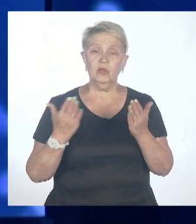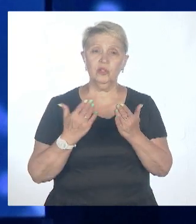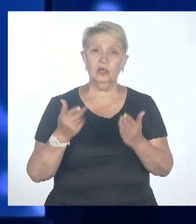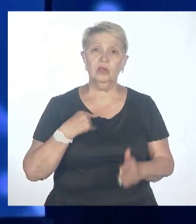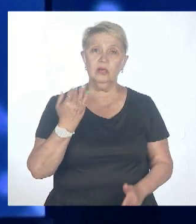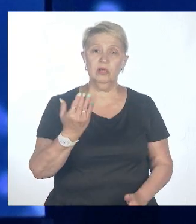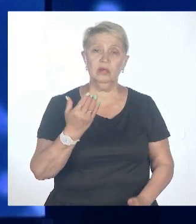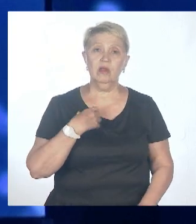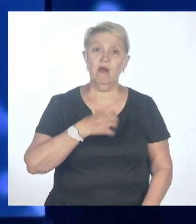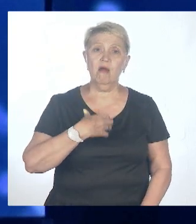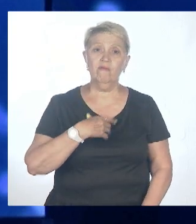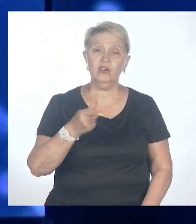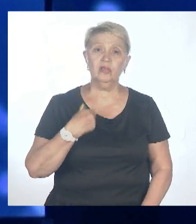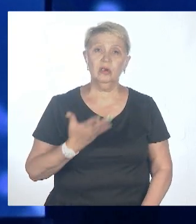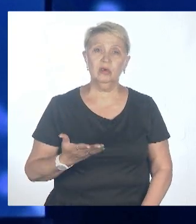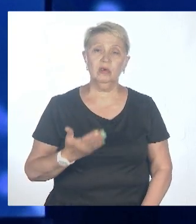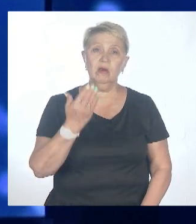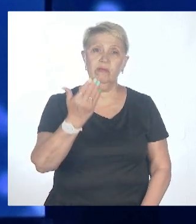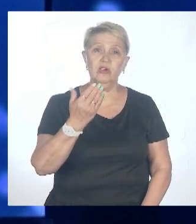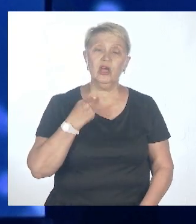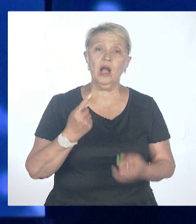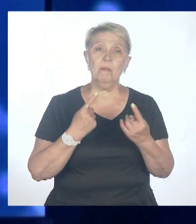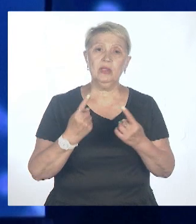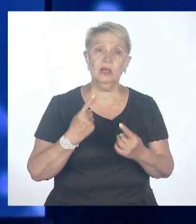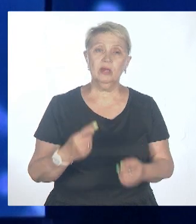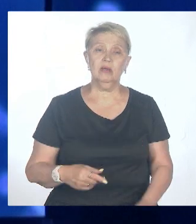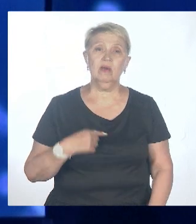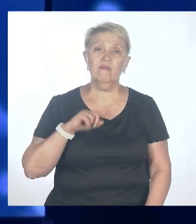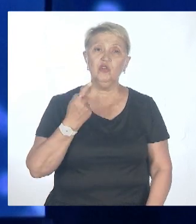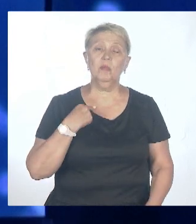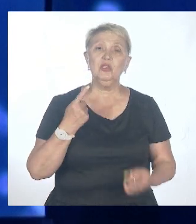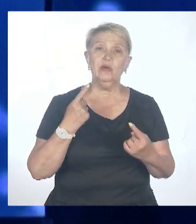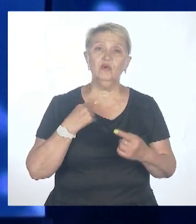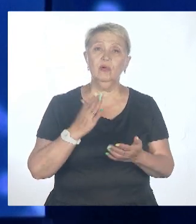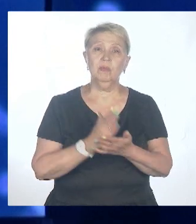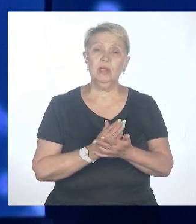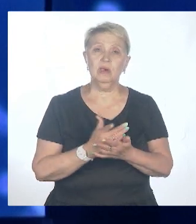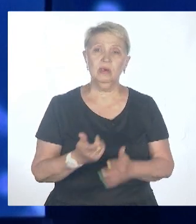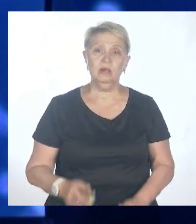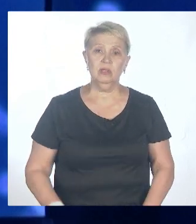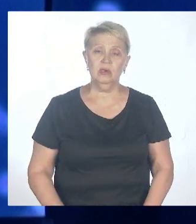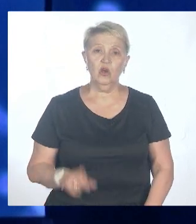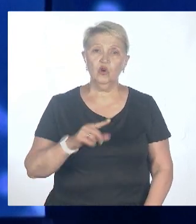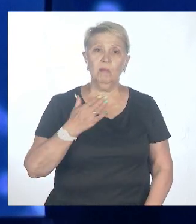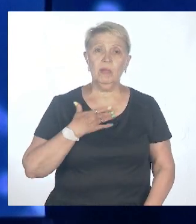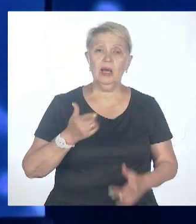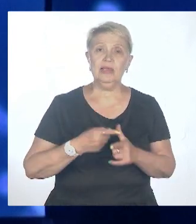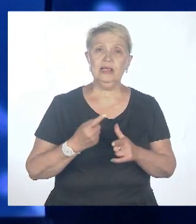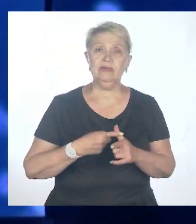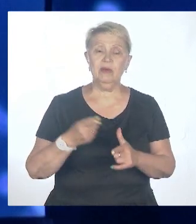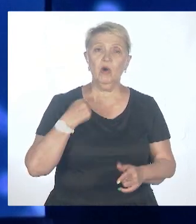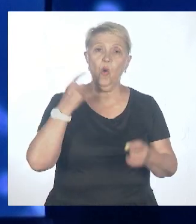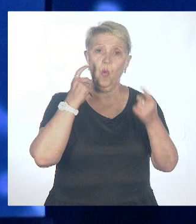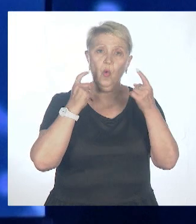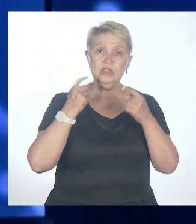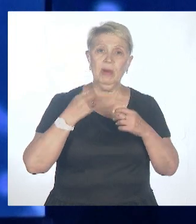ваш, если не ошибаюсь, тоже комментарий в одном из интервью, в каком-то федеральном СМИ это было, что мы называем оспа обезьян,